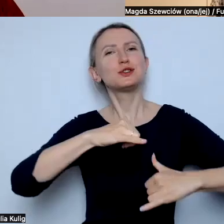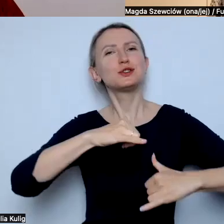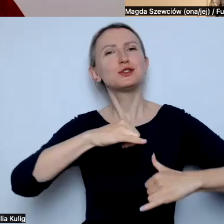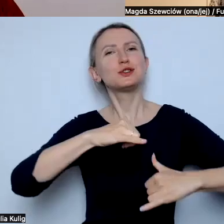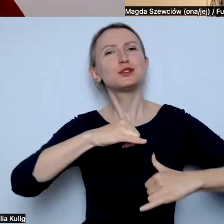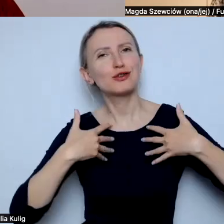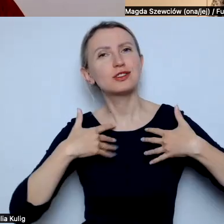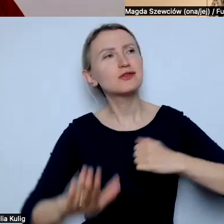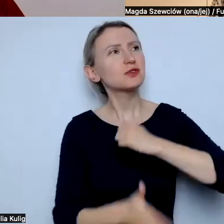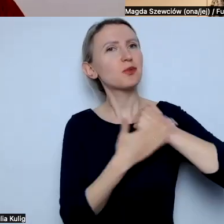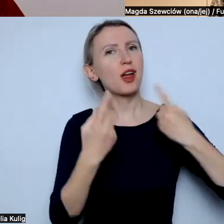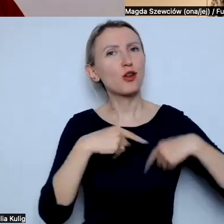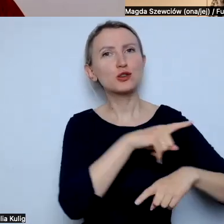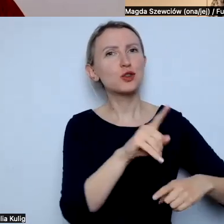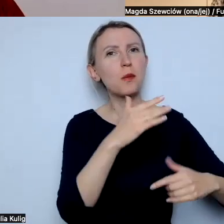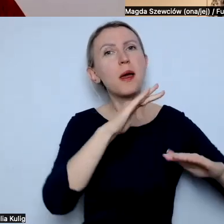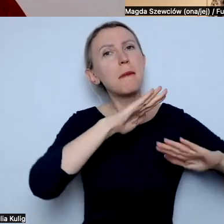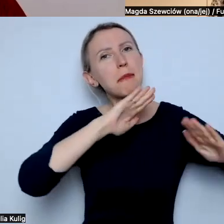tymi, którym tej siły mają mniej?